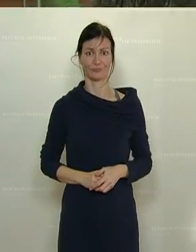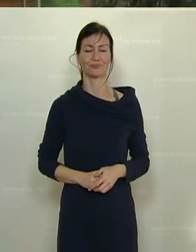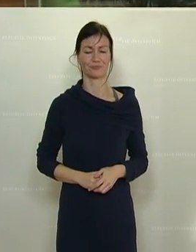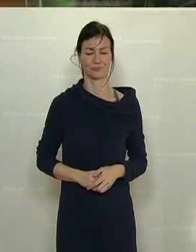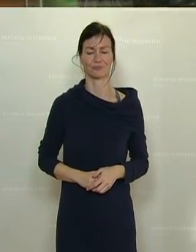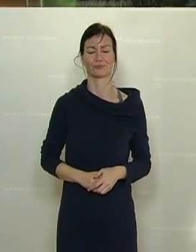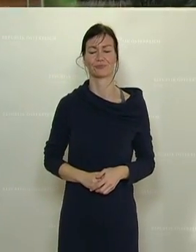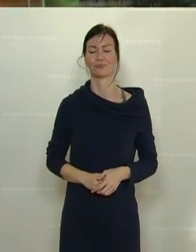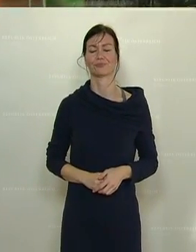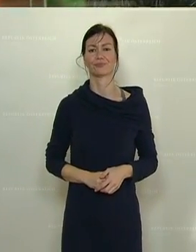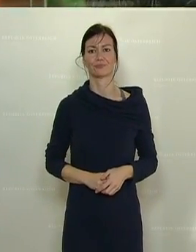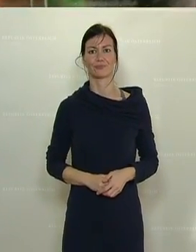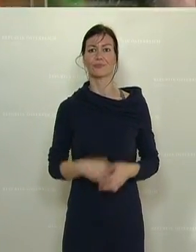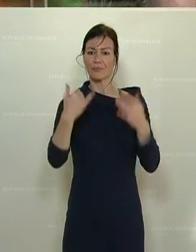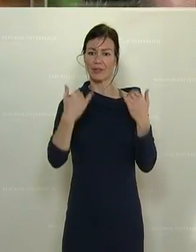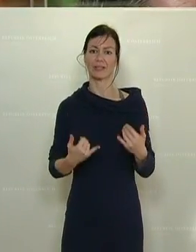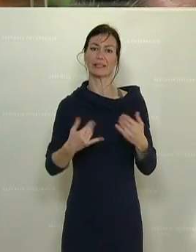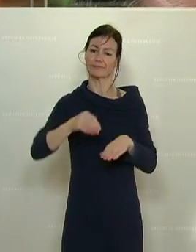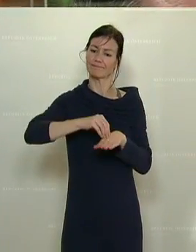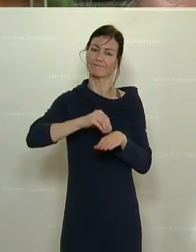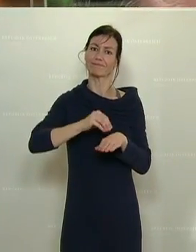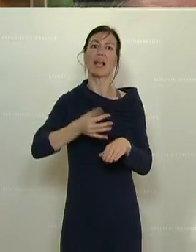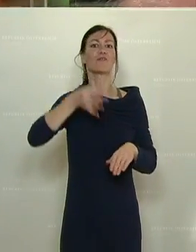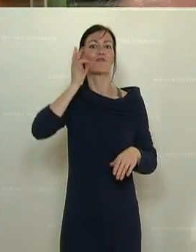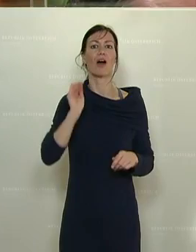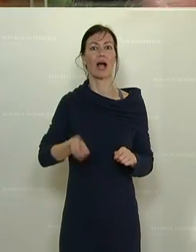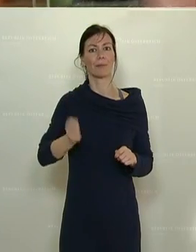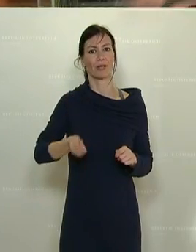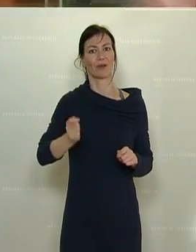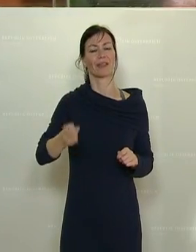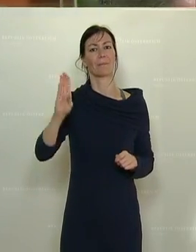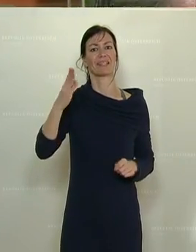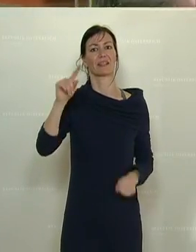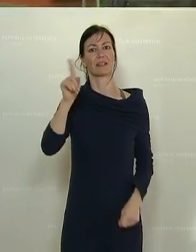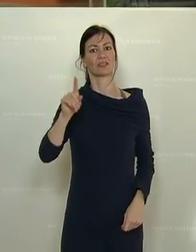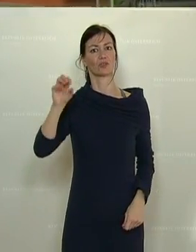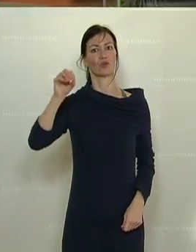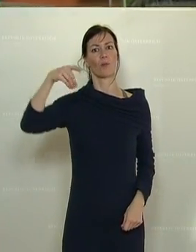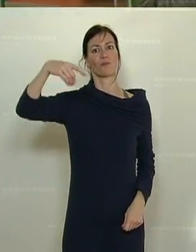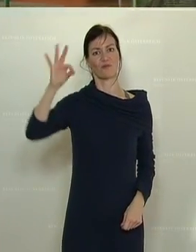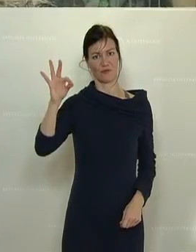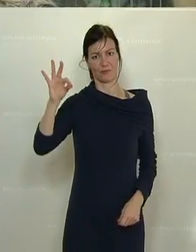Und die fast letzte Rednerin zu diesem Tagesordnungspunkt ist Bettina Zopf von der ÖVP.